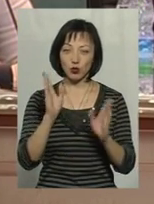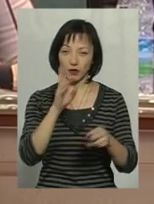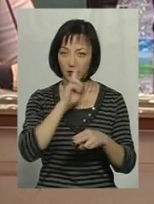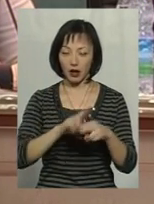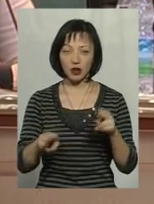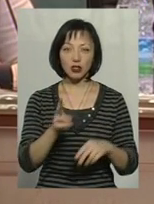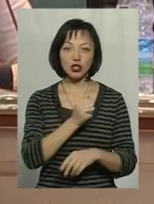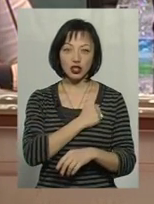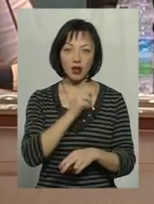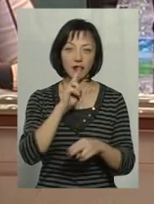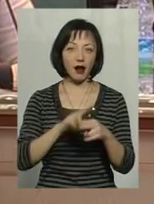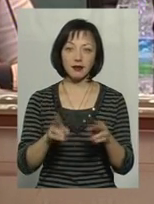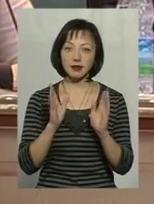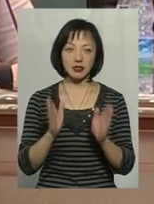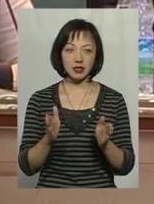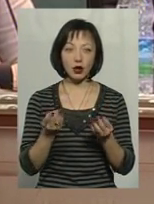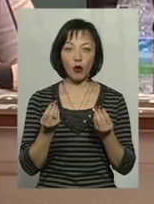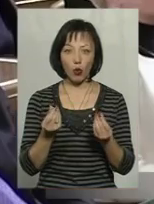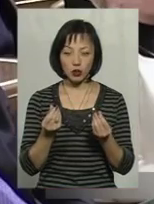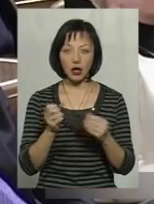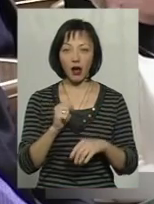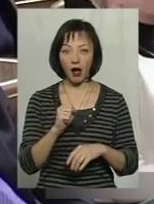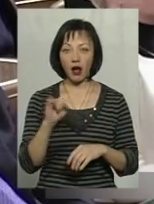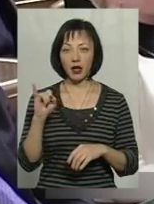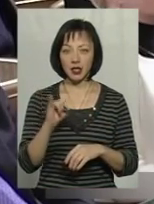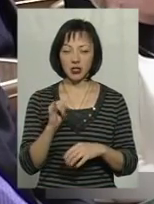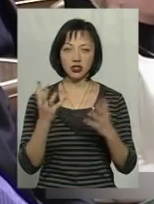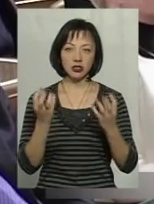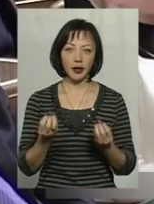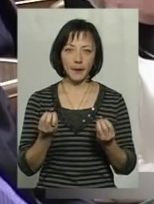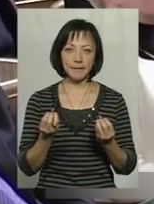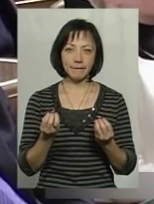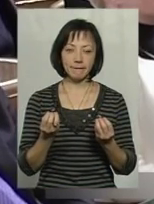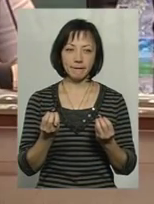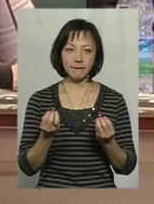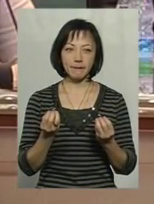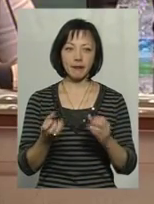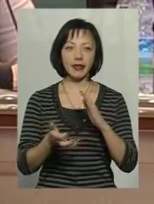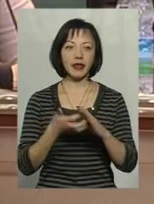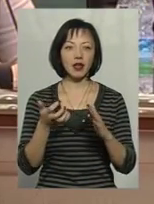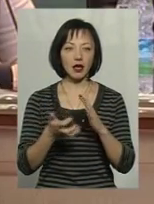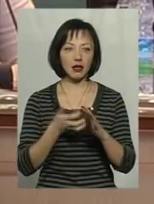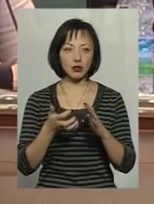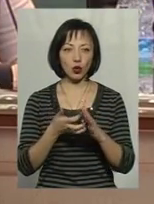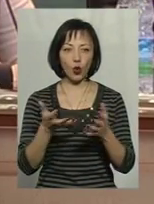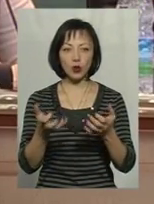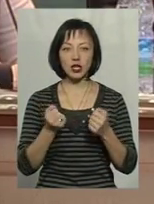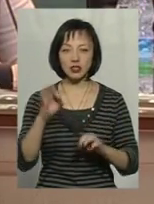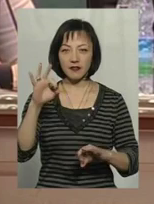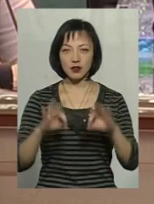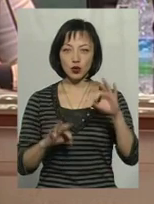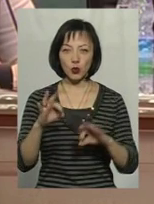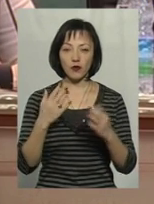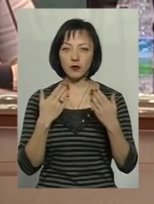І, на жаль, втратити не тільки кошти, а, крім того, не доодержати в відсотковому